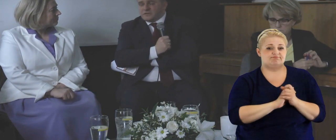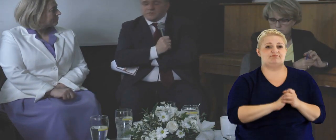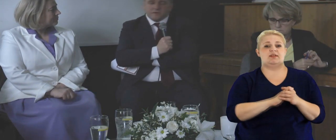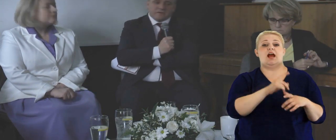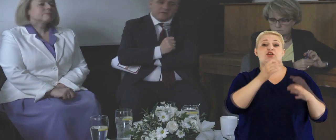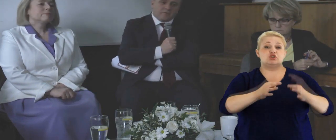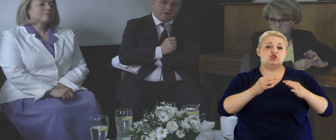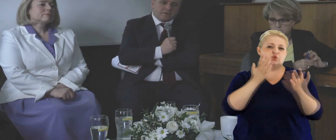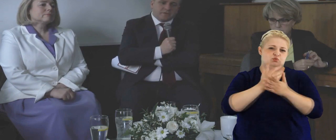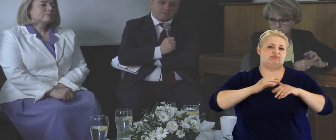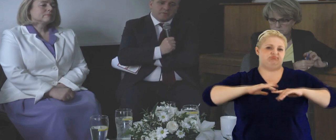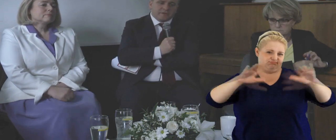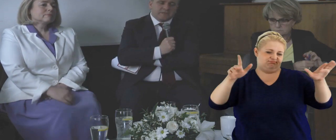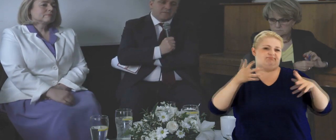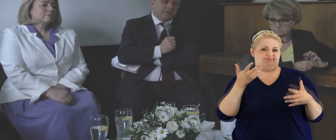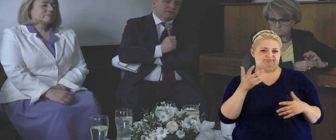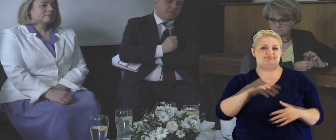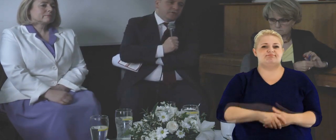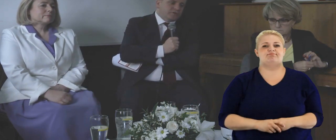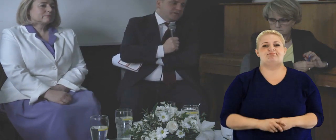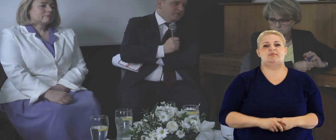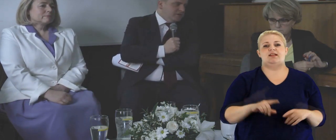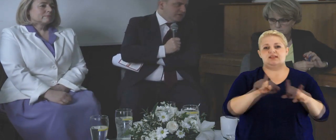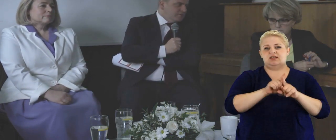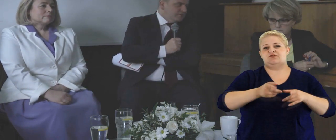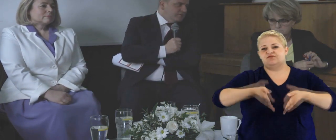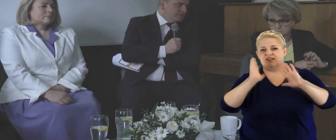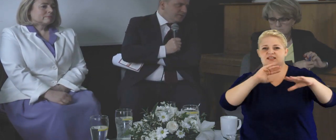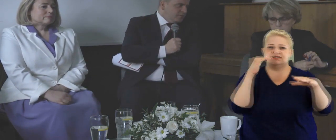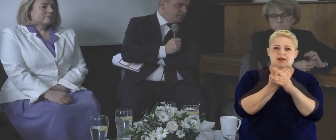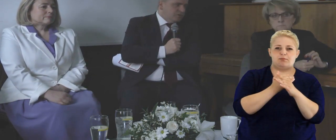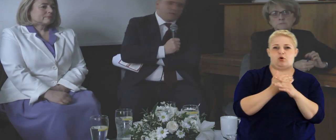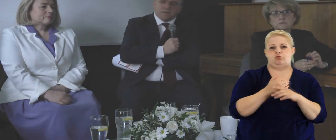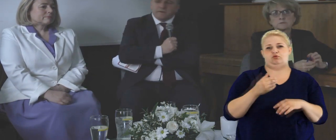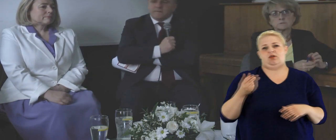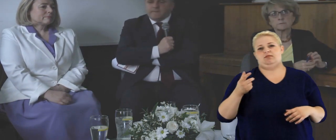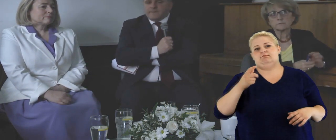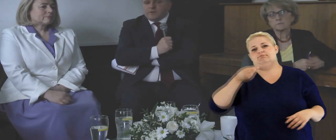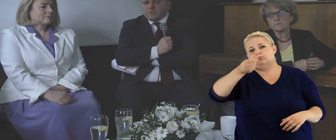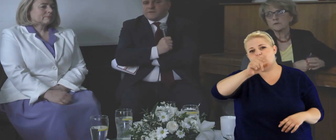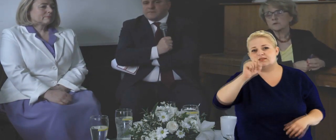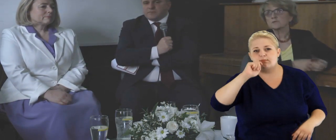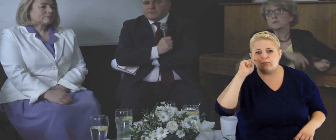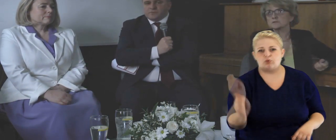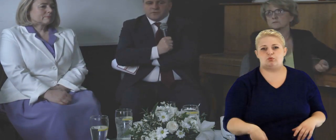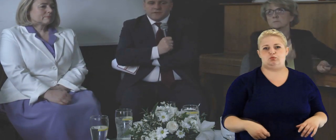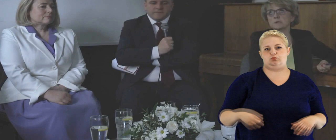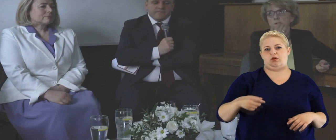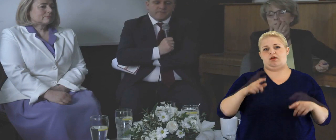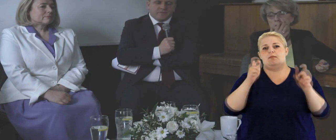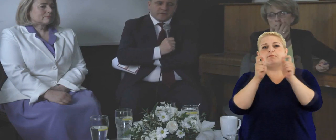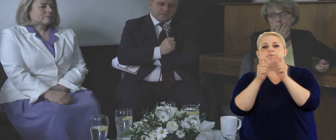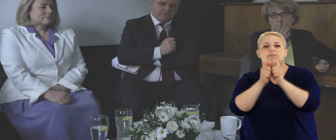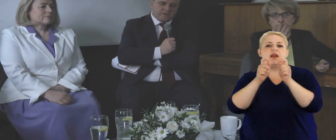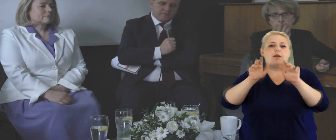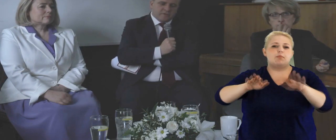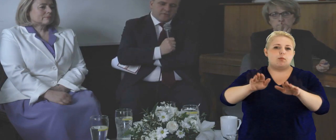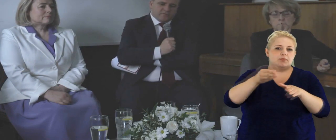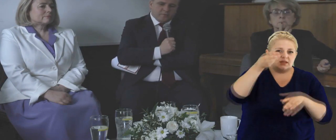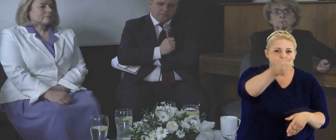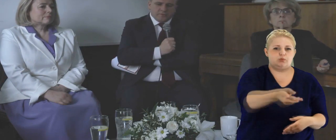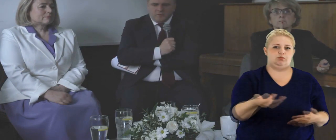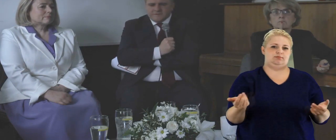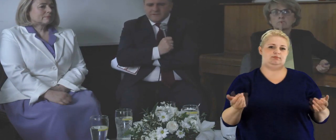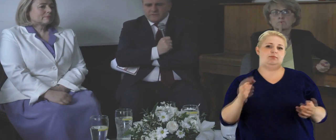powszechna dość praktyka, w parlamencie europejskim. Dotyczy także wyjazdów, zaproszeń, opłat za podróże, finansowania